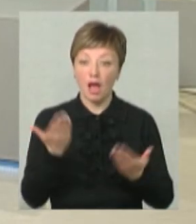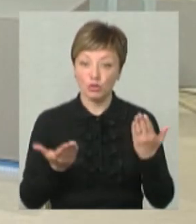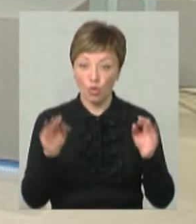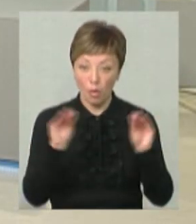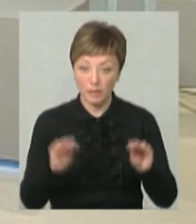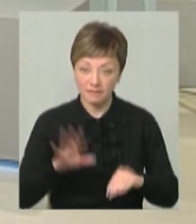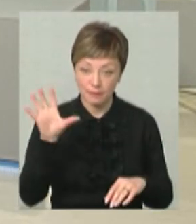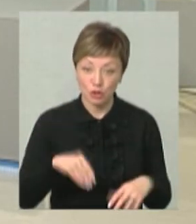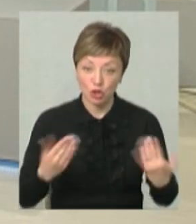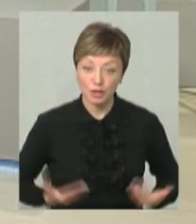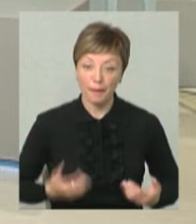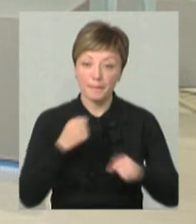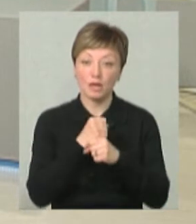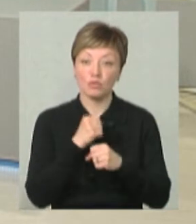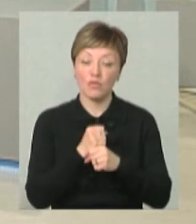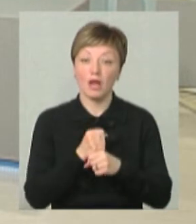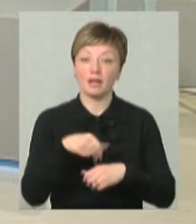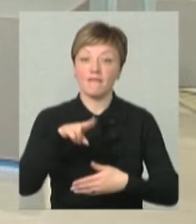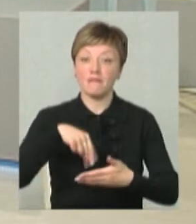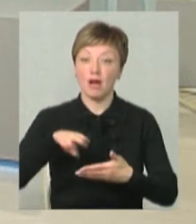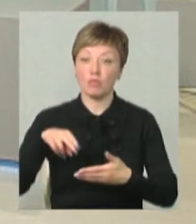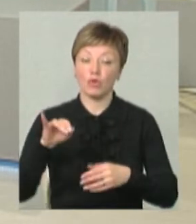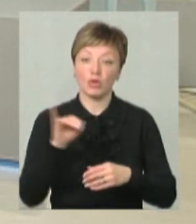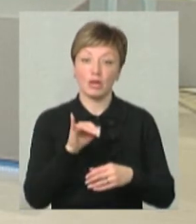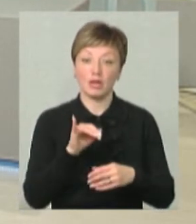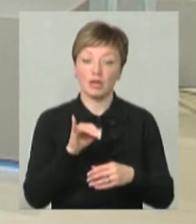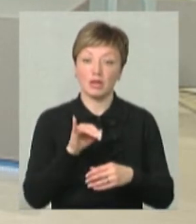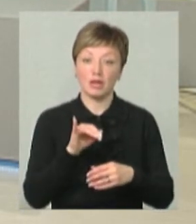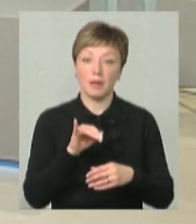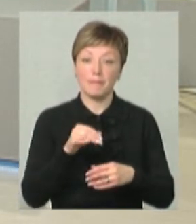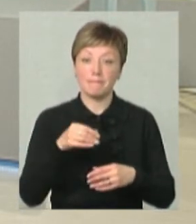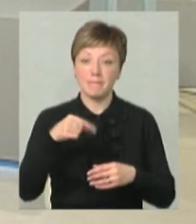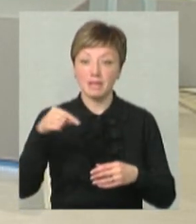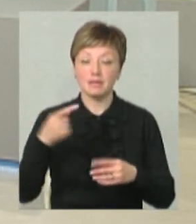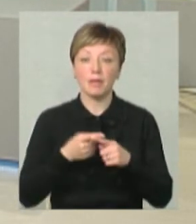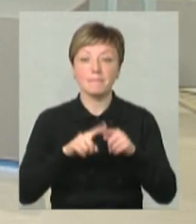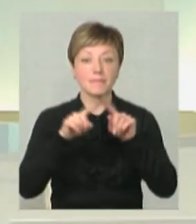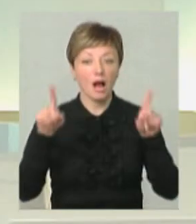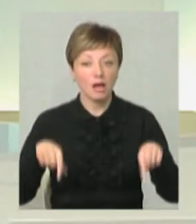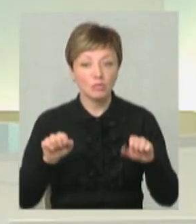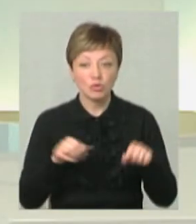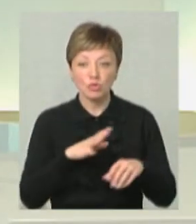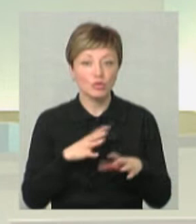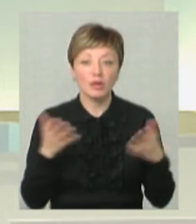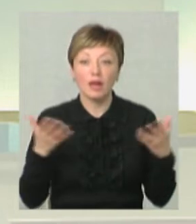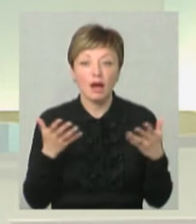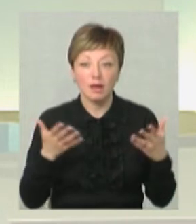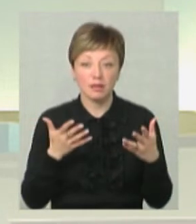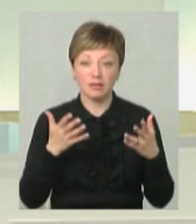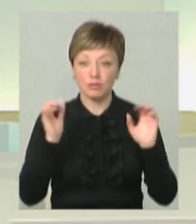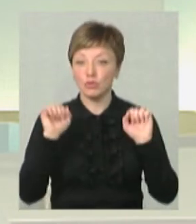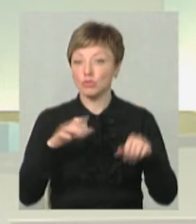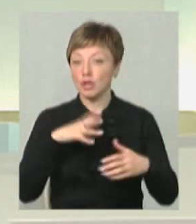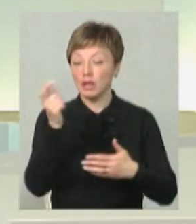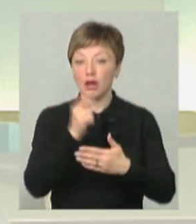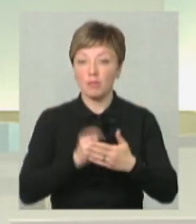може все життя працювати, скажімо, фарбою і на колосі там пензлями, то плакат може бути бог знає який, він може бути